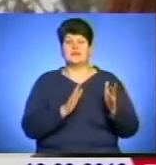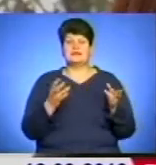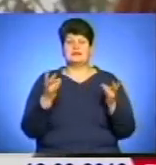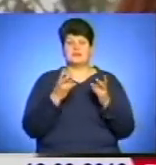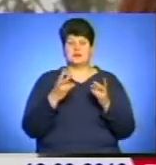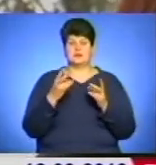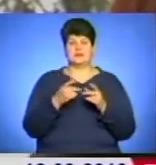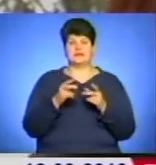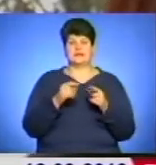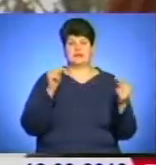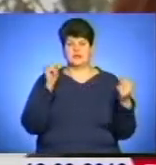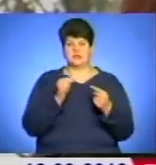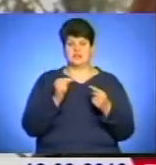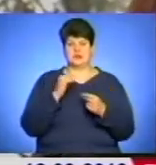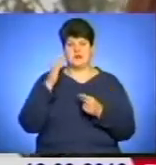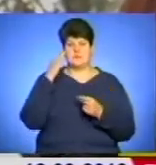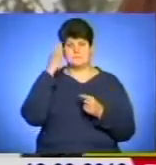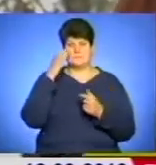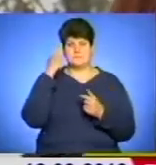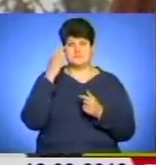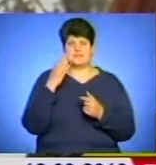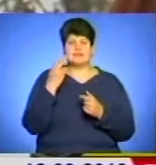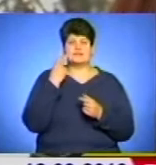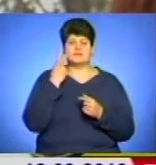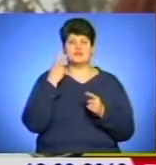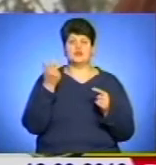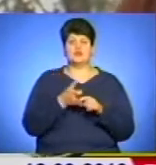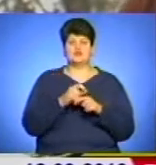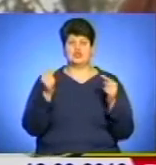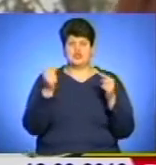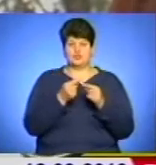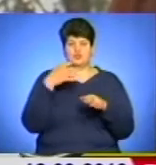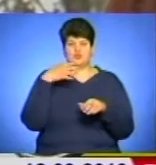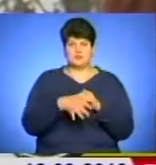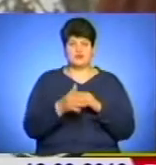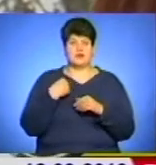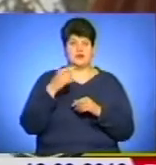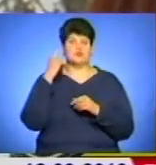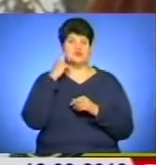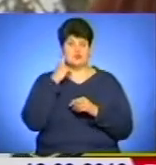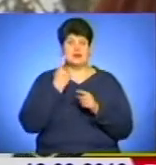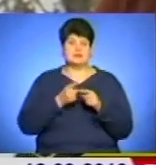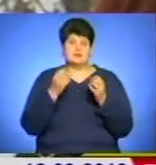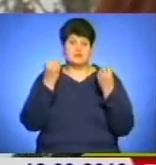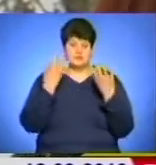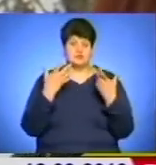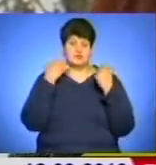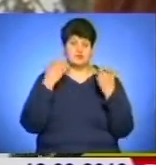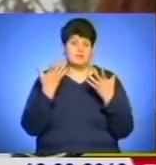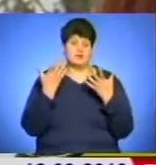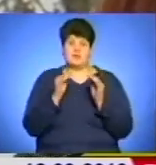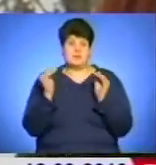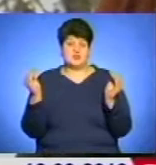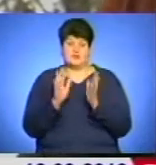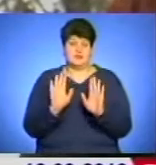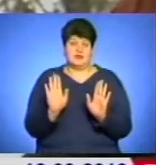мислення, критичне мислення і ще раз критичне мислення. Завжди дуже чітко усвідомлювати, що те, що я чую, це всього лиш інформація. Ні більше, ні